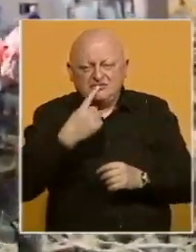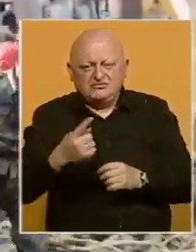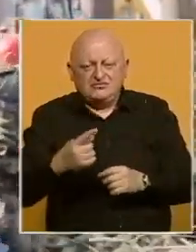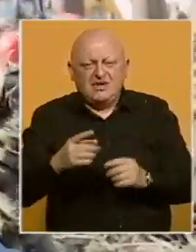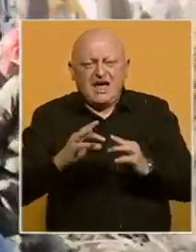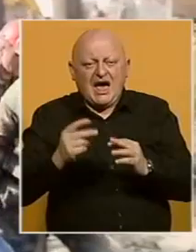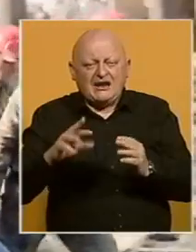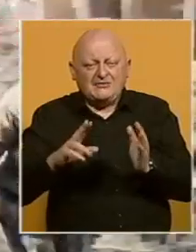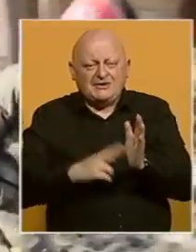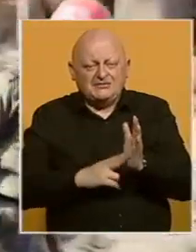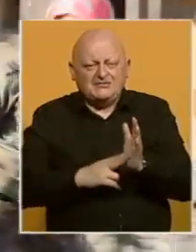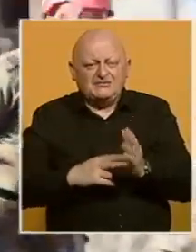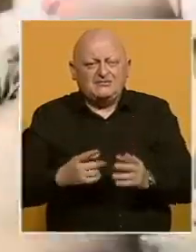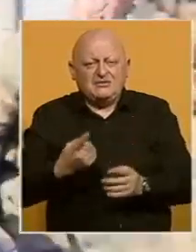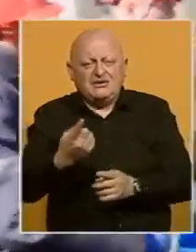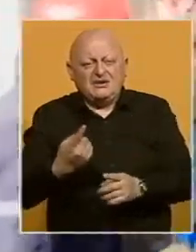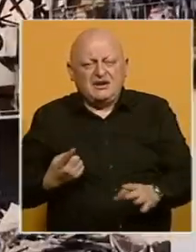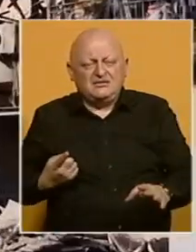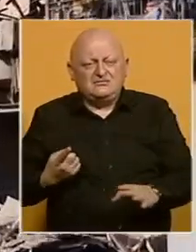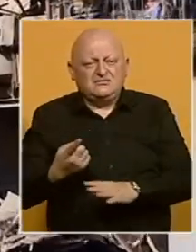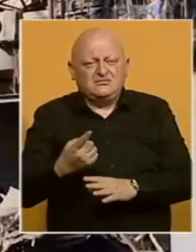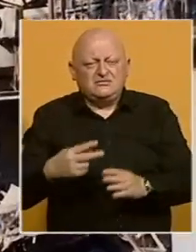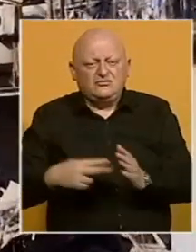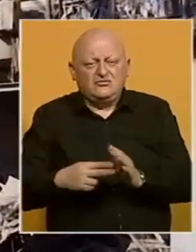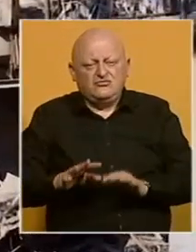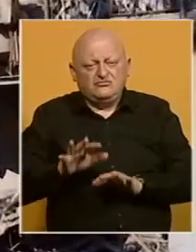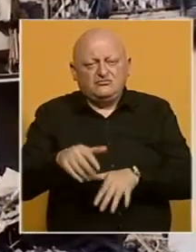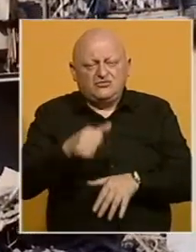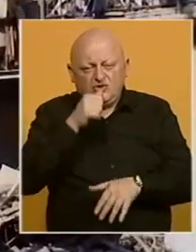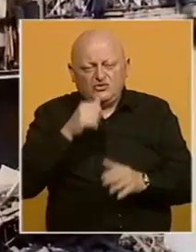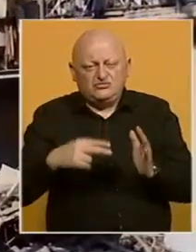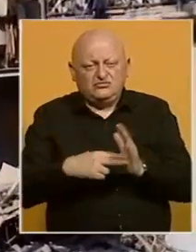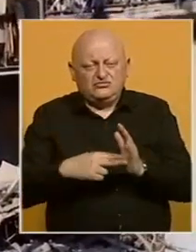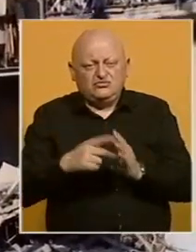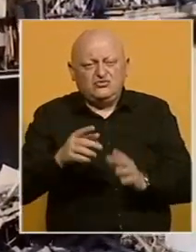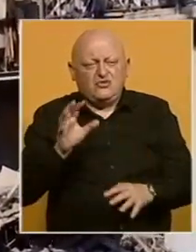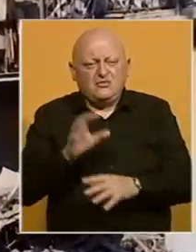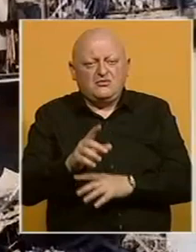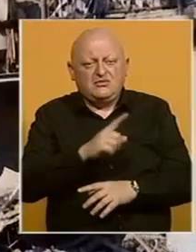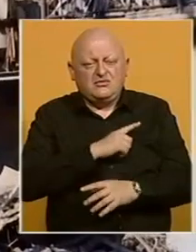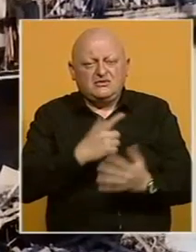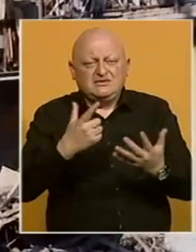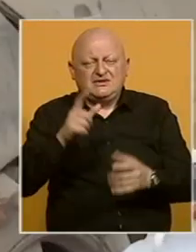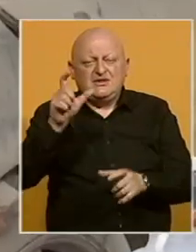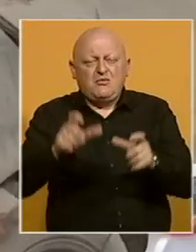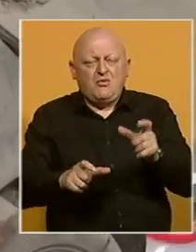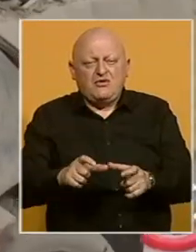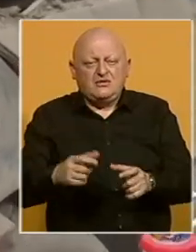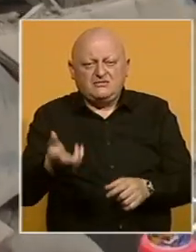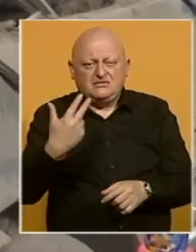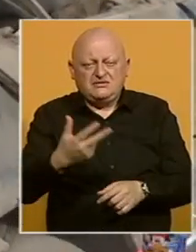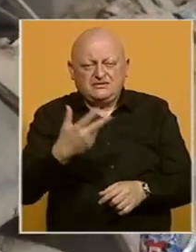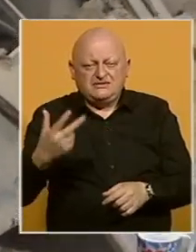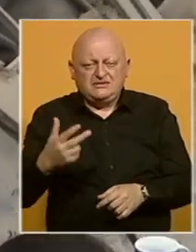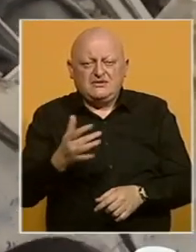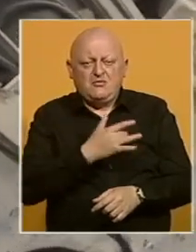su armenske oružane snage izvele raketni napad na hidroelektranu Minga Čevir. U tom napadu poginulo je sedam osoba, a 33